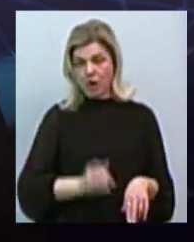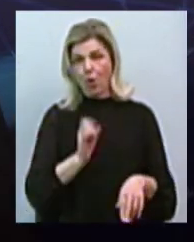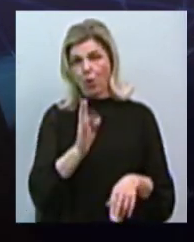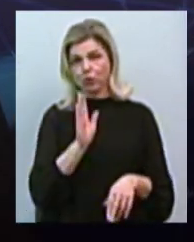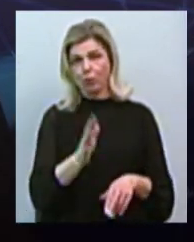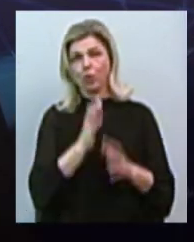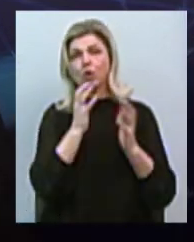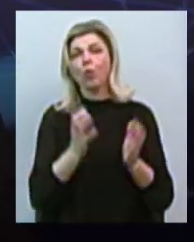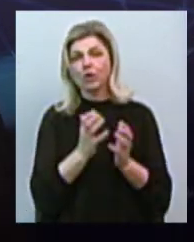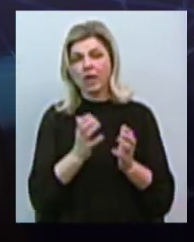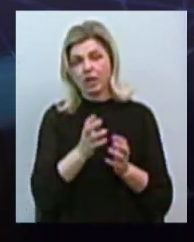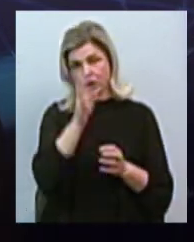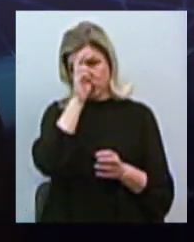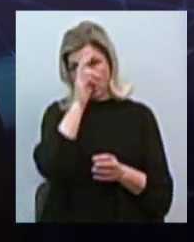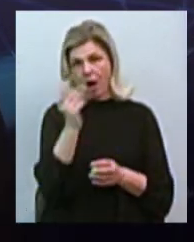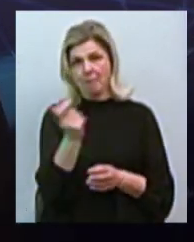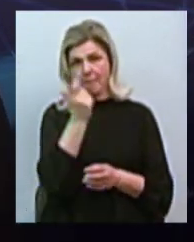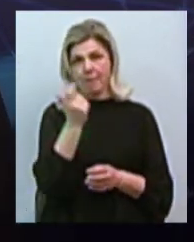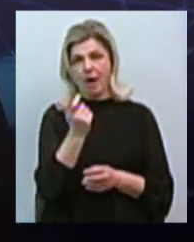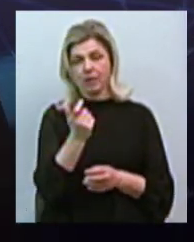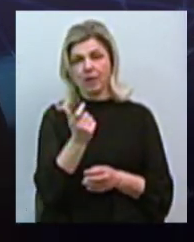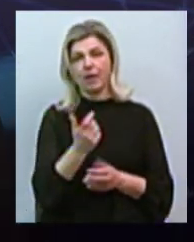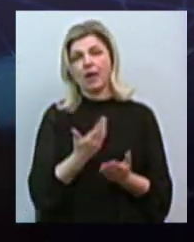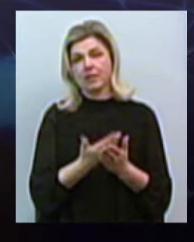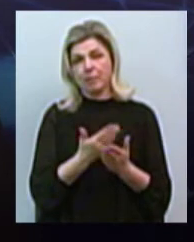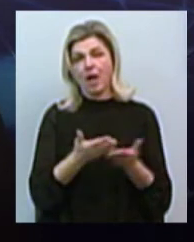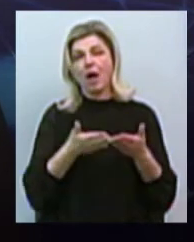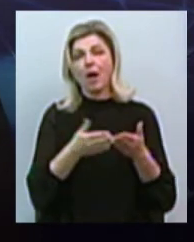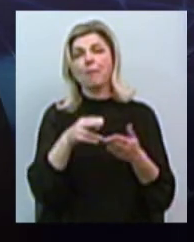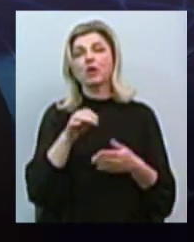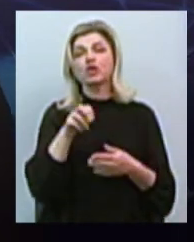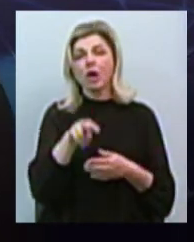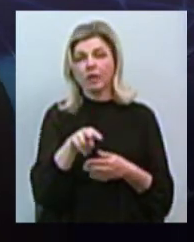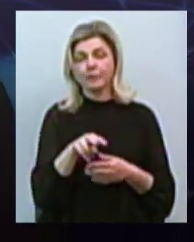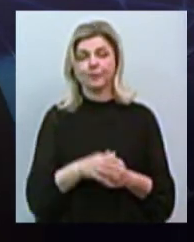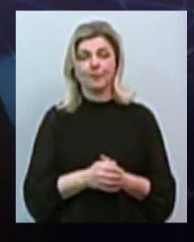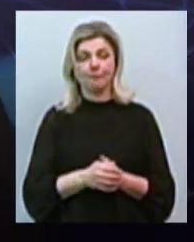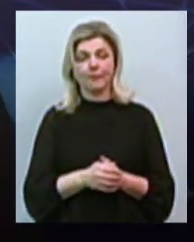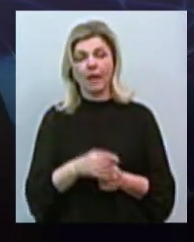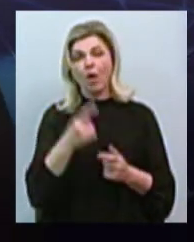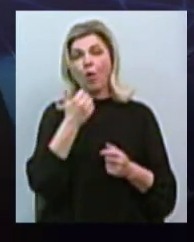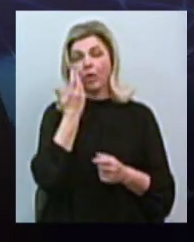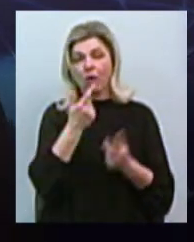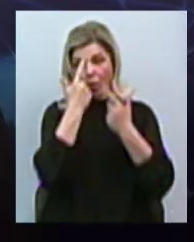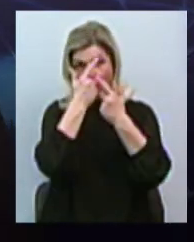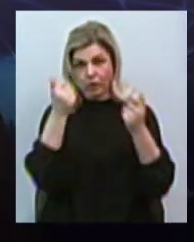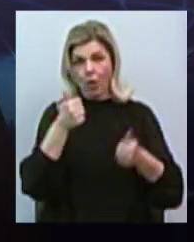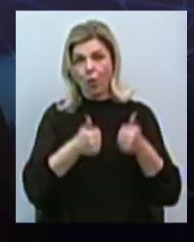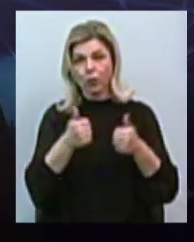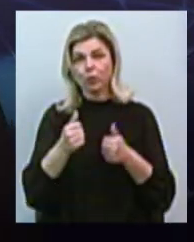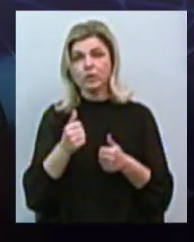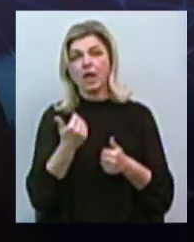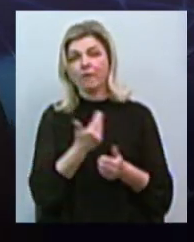належне утримання державного майна, зокрема, причалів. Разом з тим, оголошуючи конкурс, в конкурсні умови